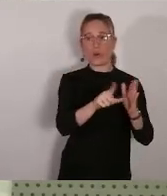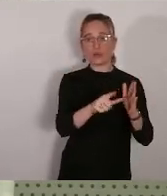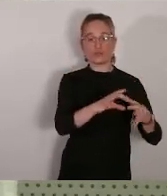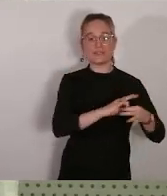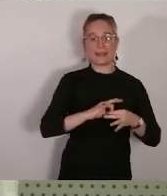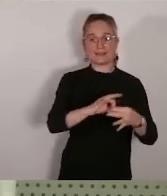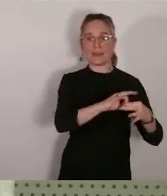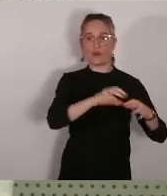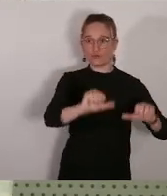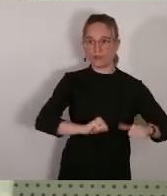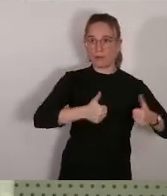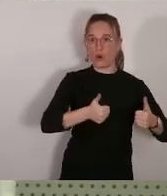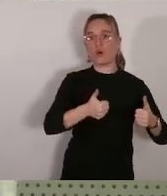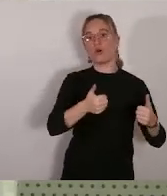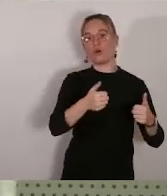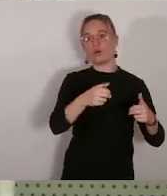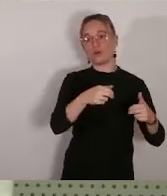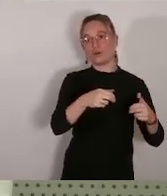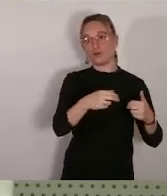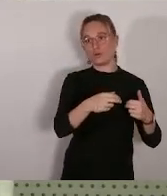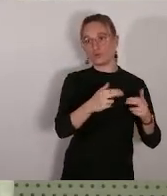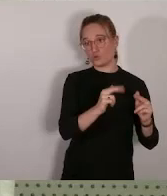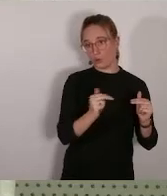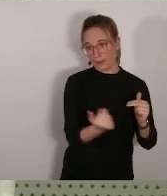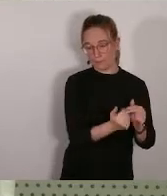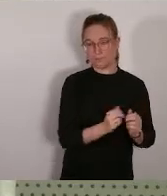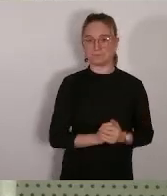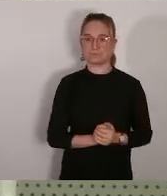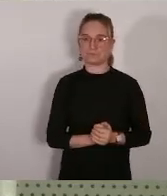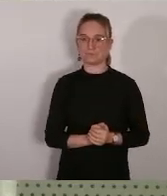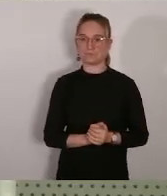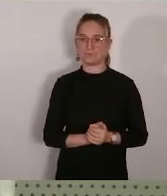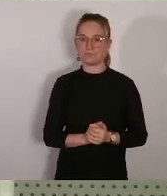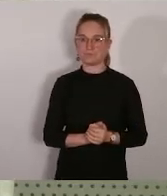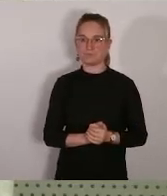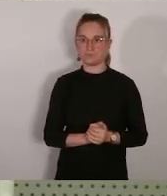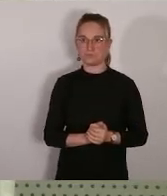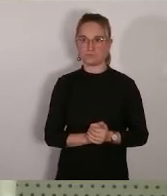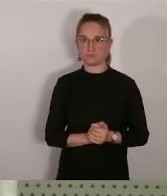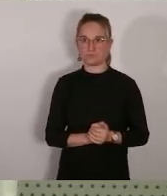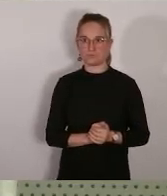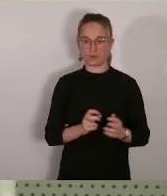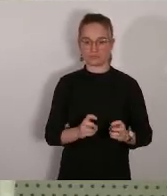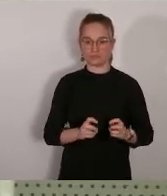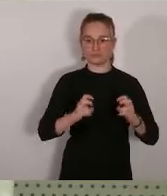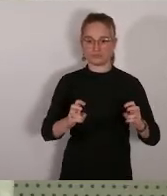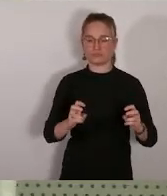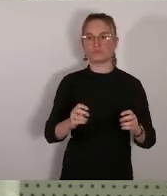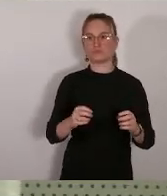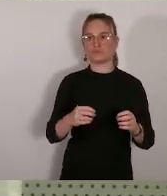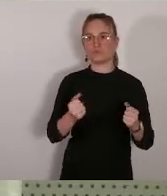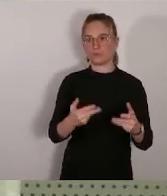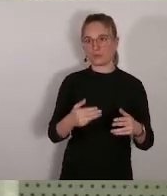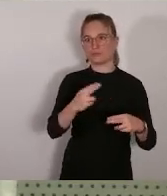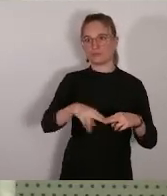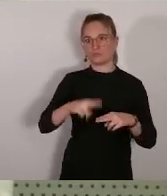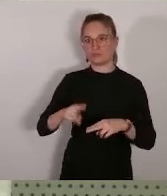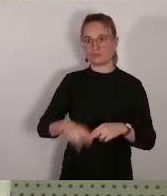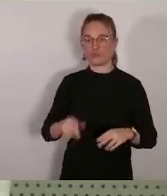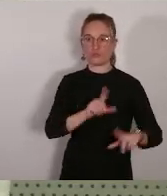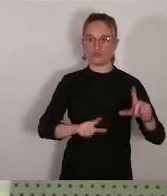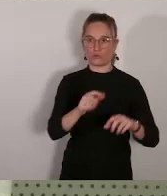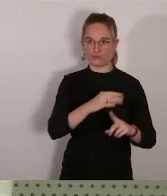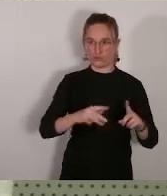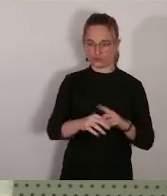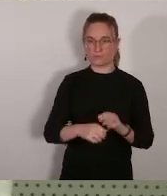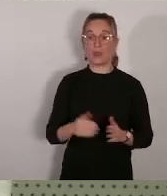objectifs de 20 à 25% de logements sociaux Marseille bonne nouvelle ne sera pas carencée et ne fait pas partie des villes pour